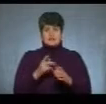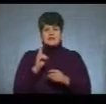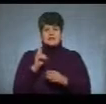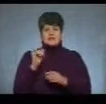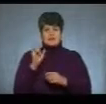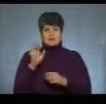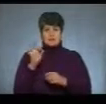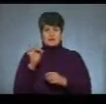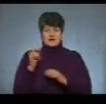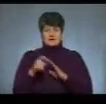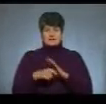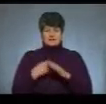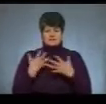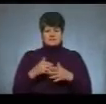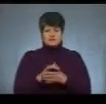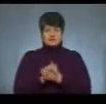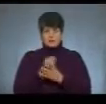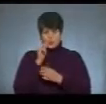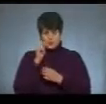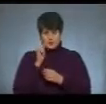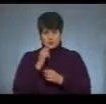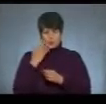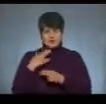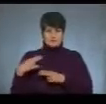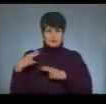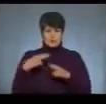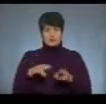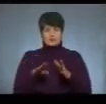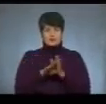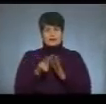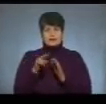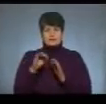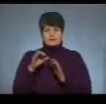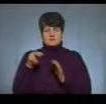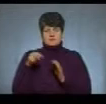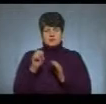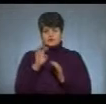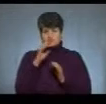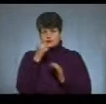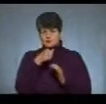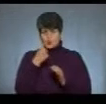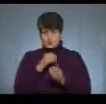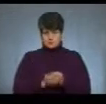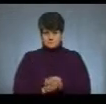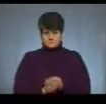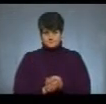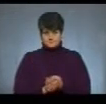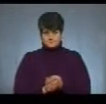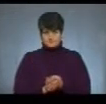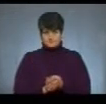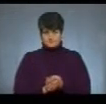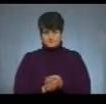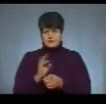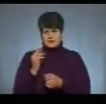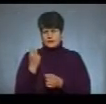Заблоцький каже, дізнався вже в мирній Україні, коли приїхав у відпустку в листопаді 2014-го. На